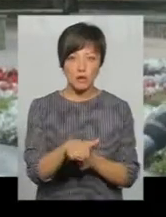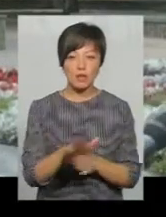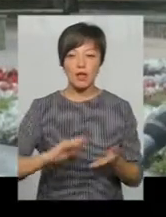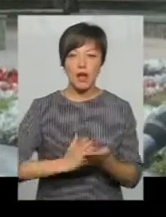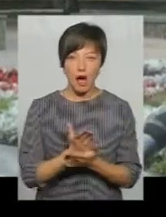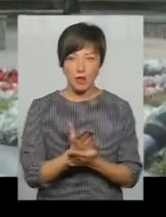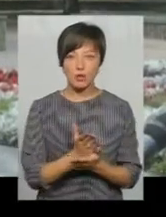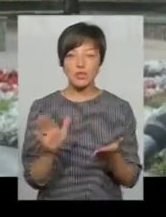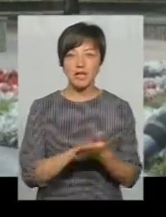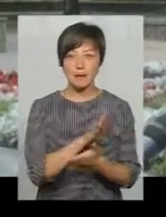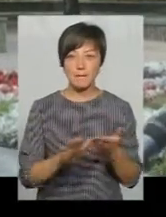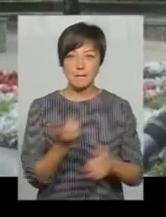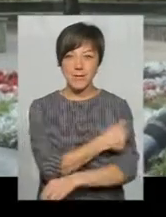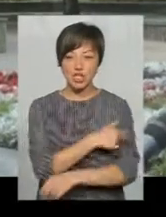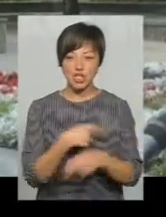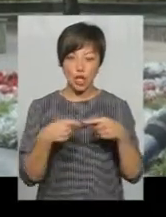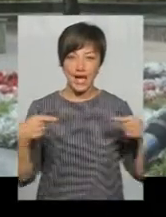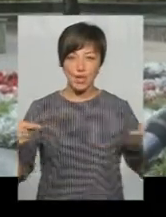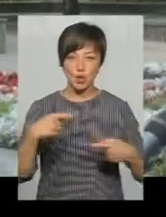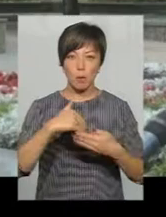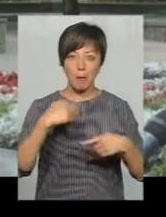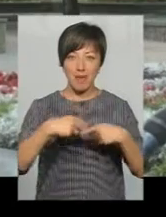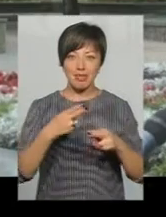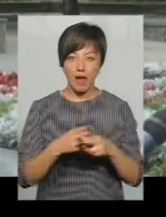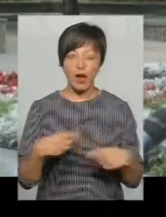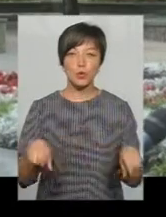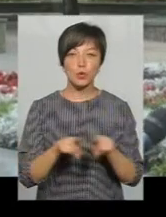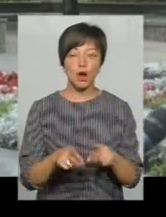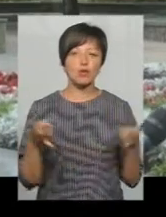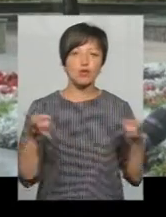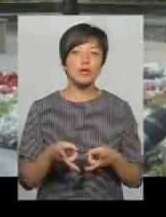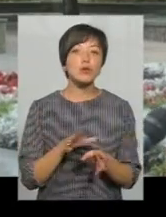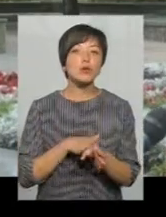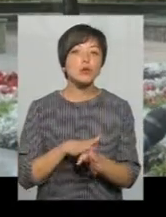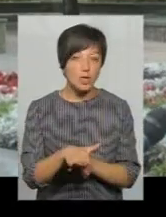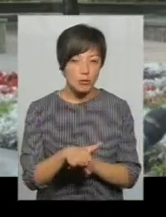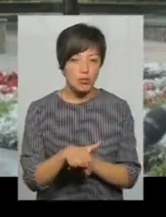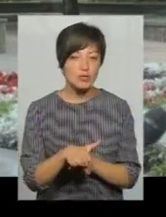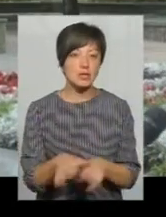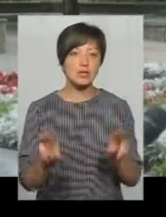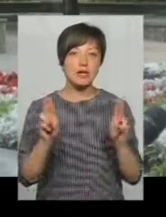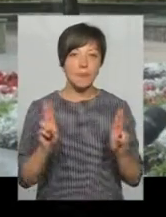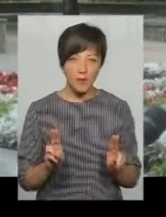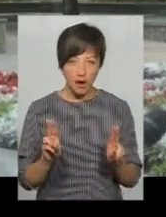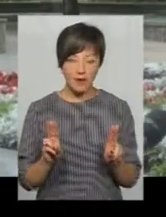якісної стерилізації, медичного інструментарію. Також потрібно дотримуватися правил,